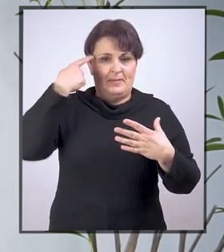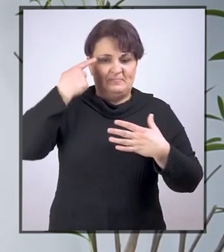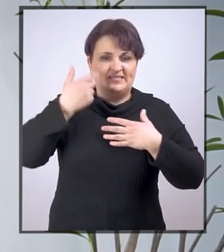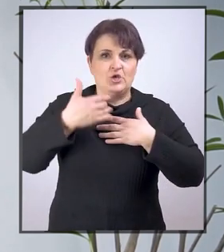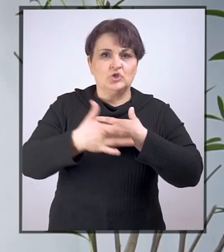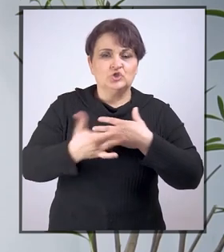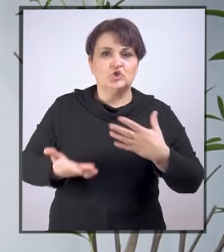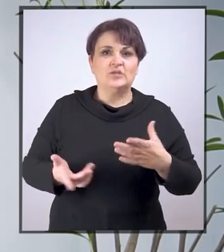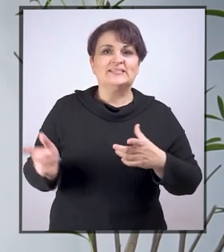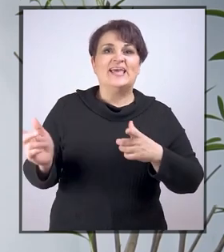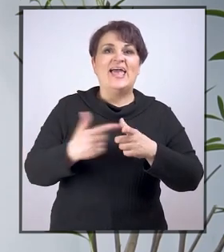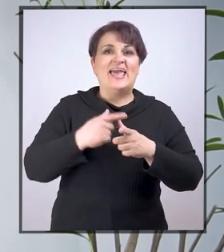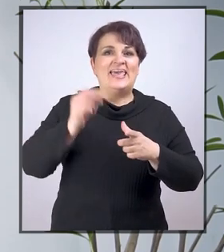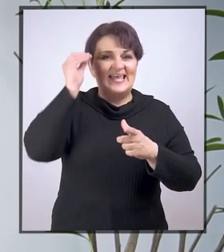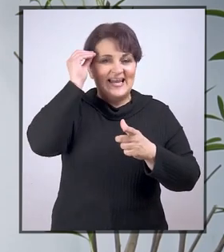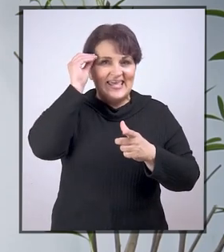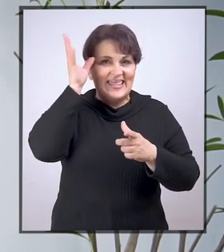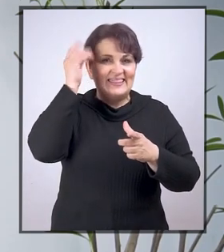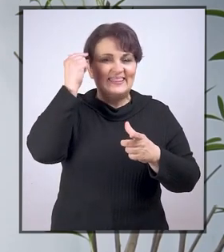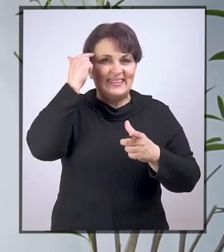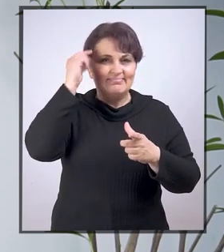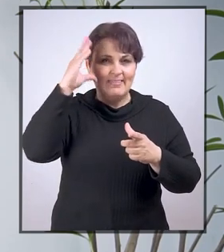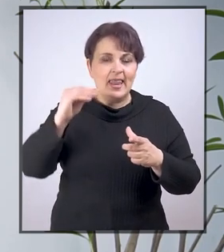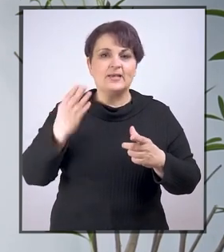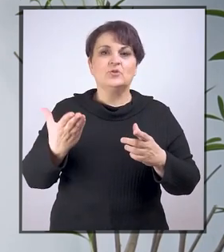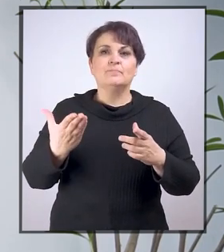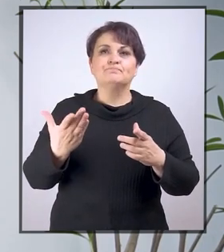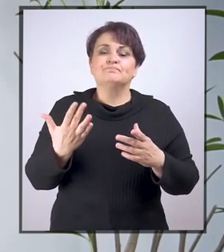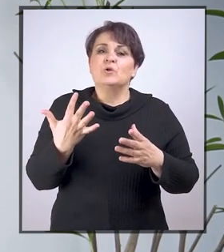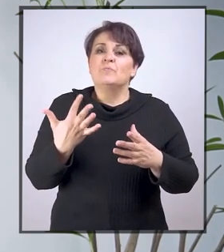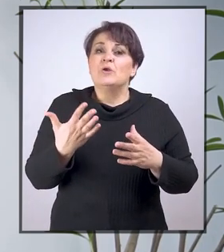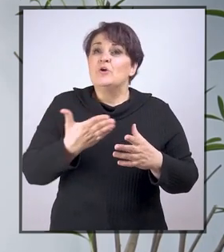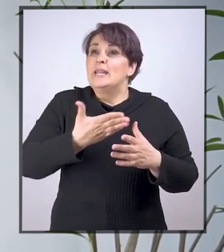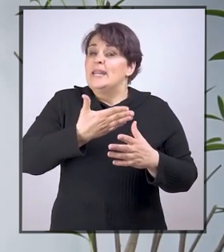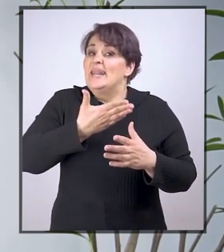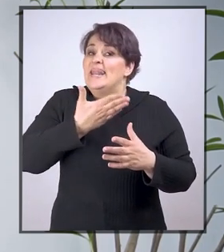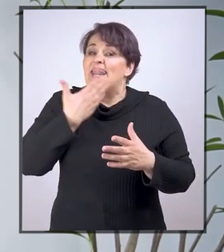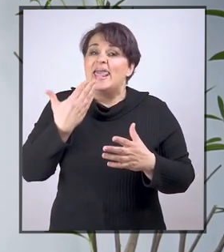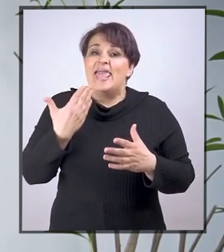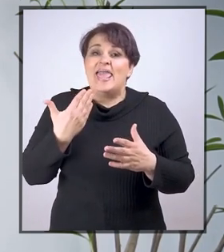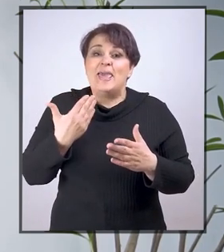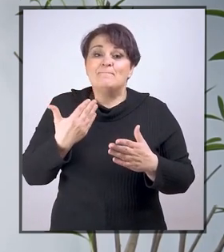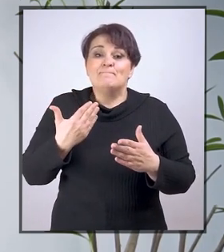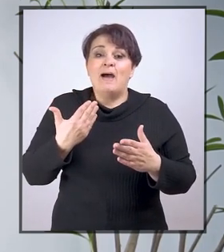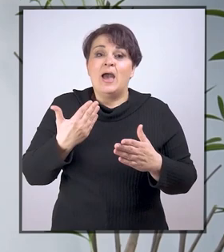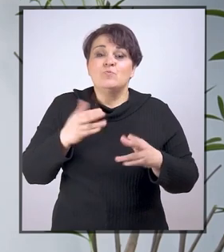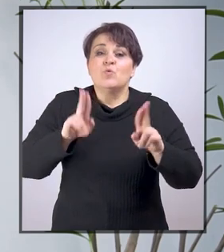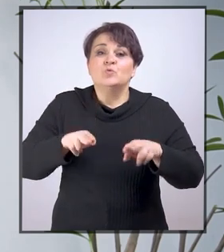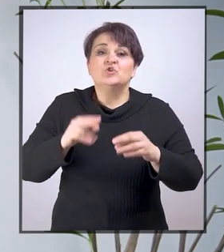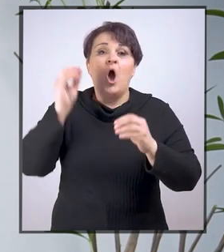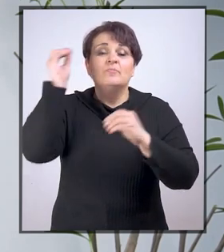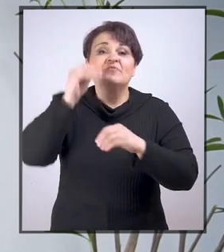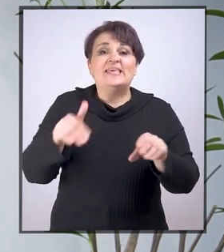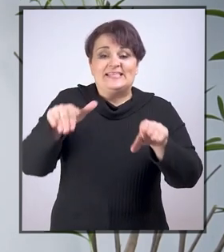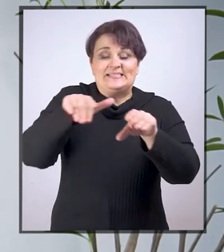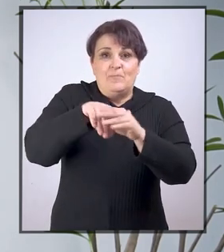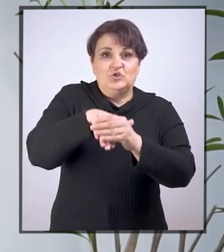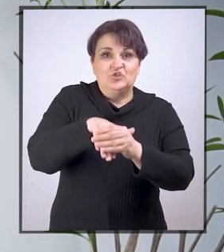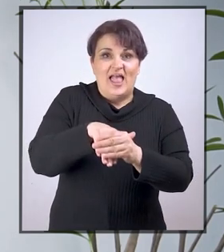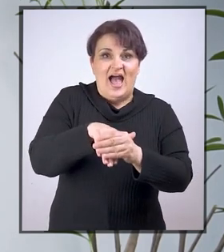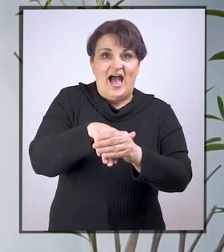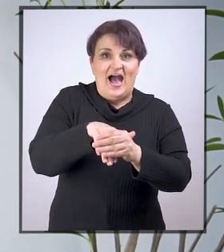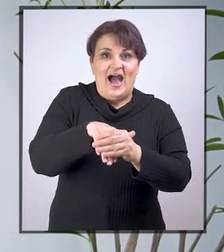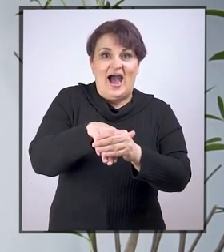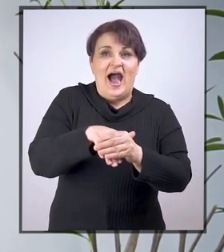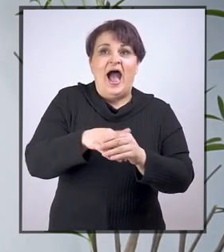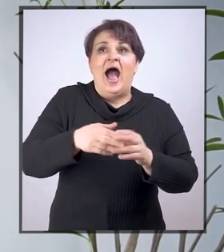psihosocijalno ili intelektualno, često nemaju pristup obrazovanju,